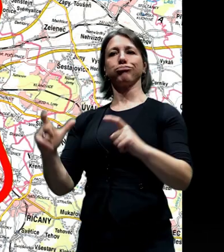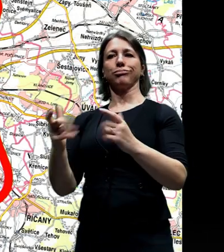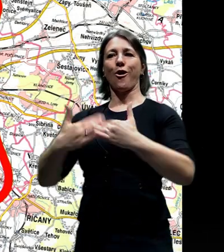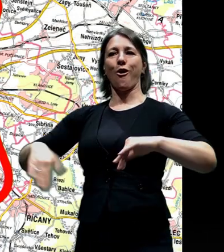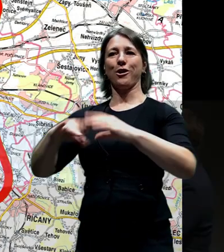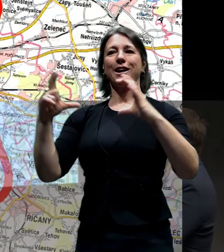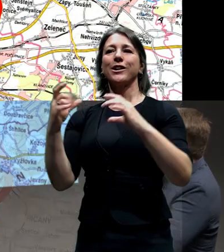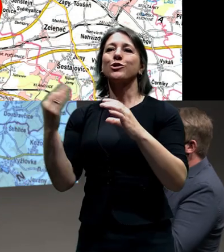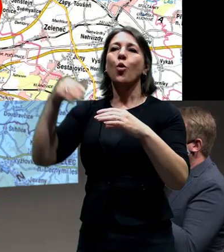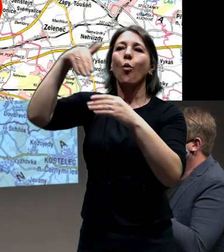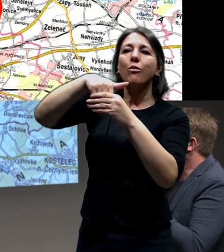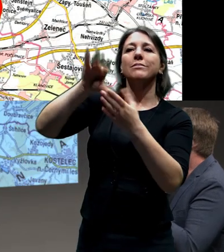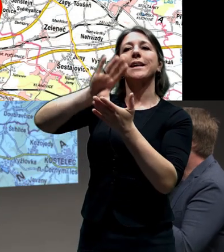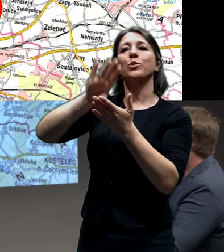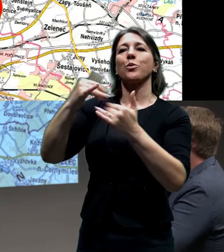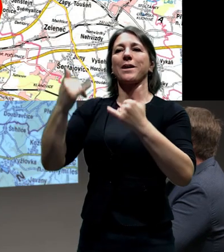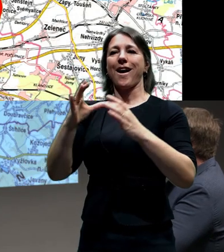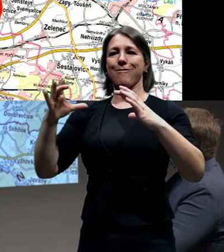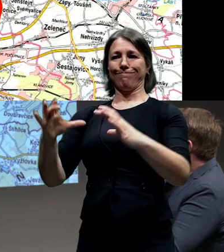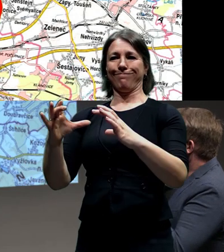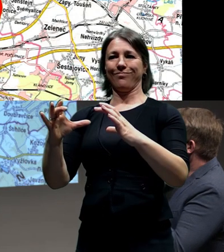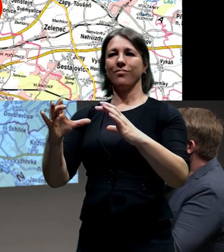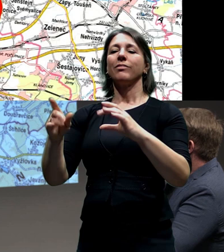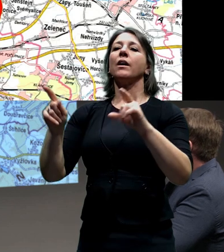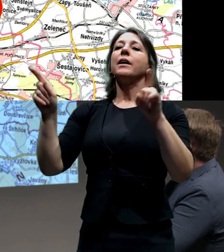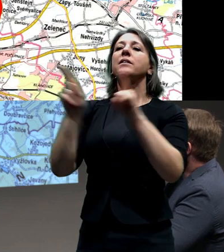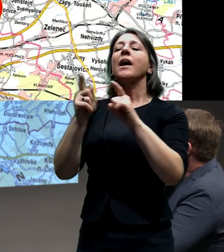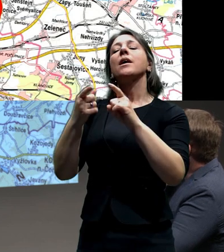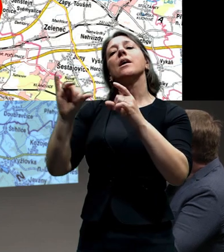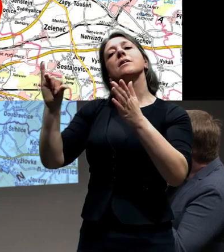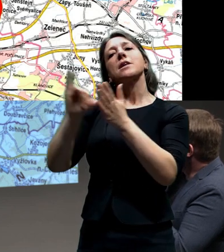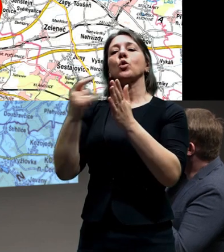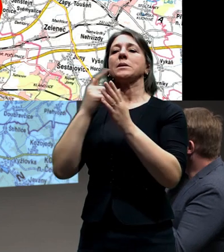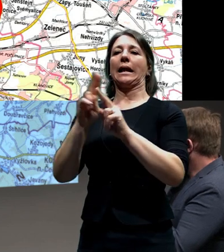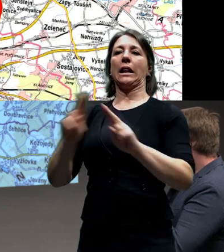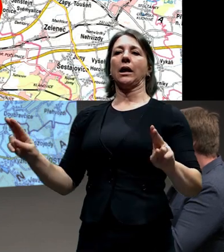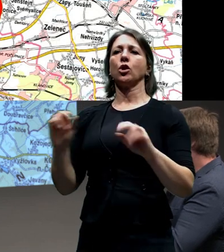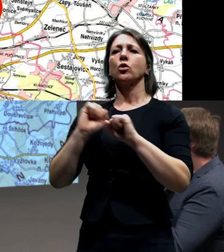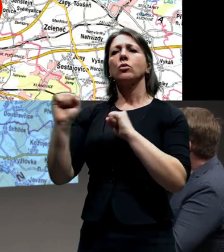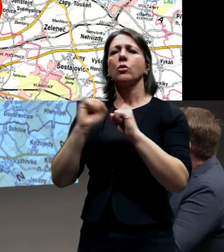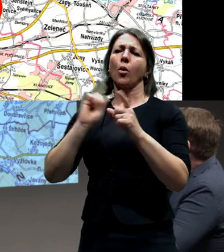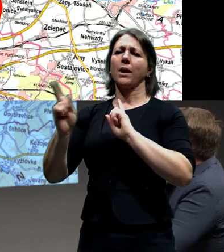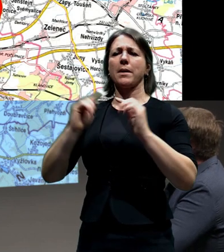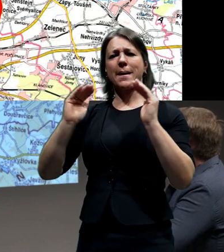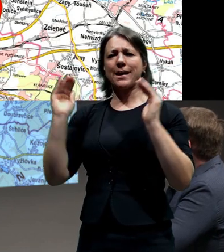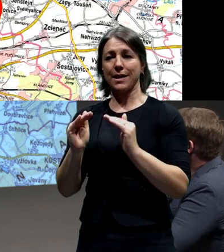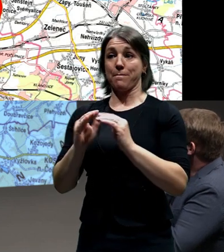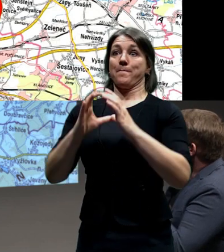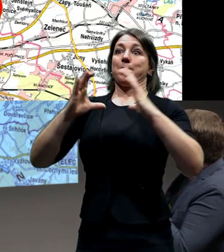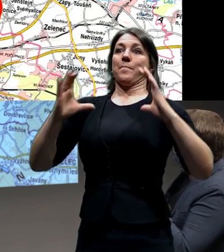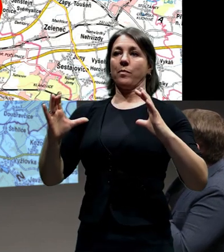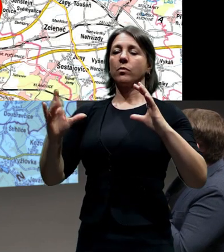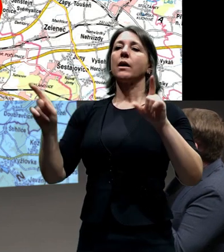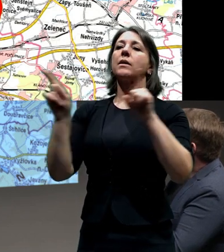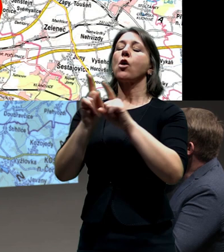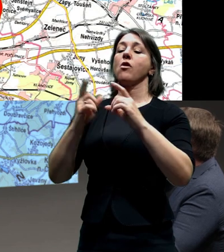městských částí a umožňuje poté taky realizovat dopravní sklidňování. Tevnější okruh naopak nám propuje vlastně na rozhraní města a